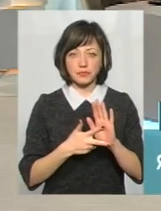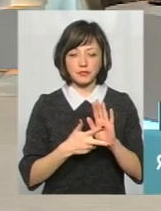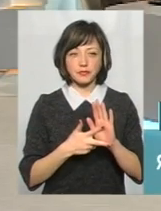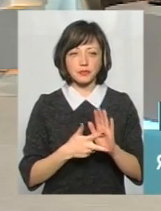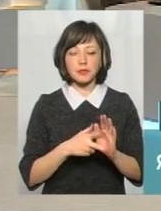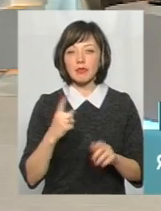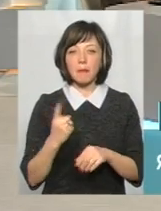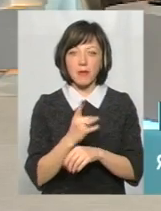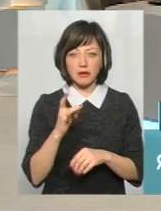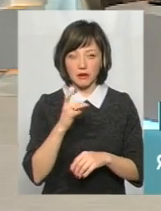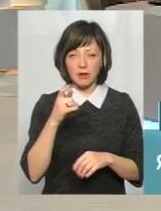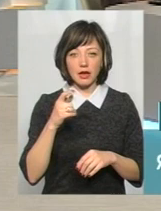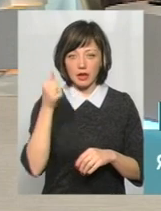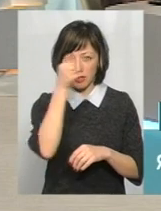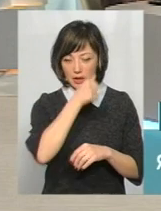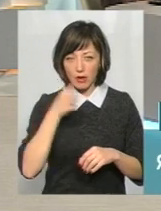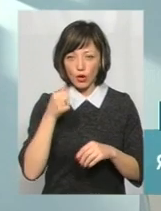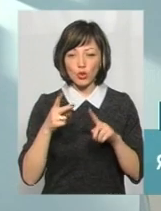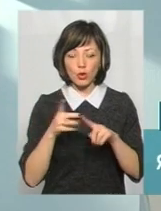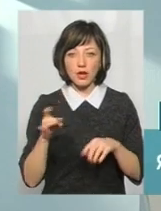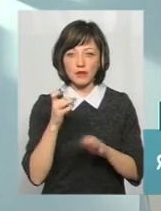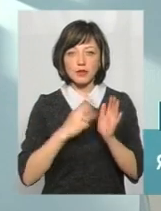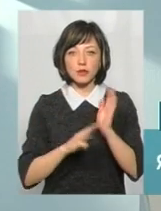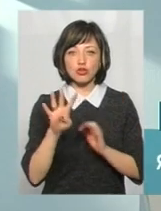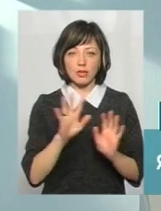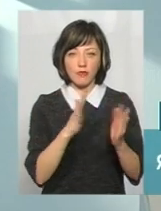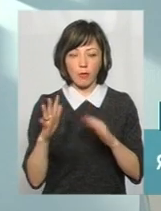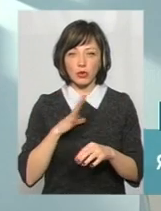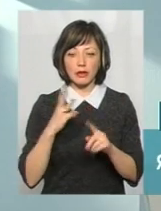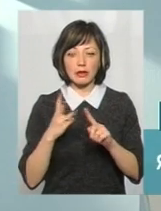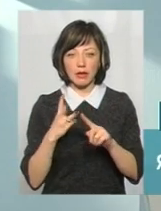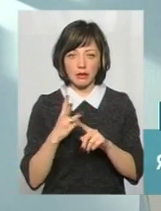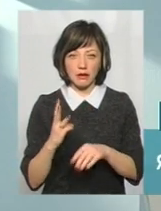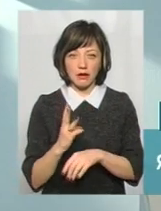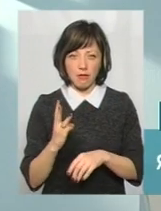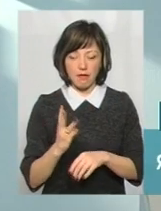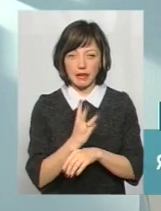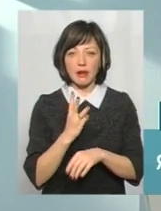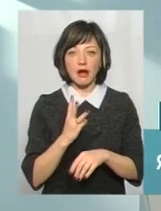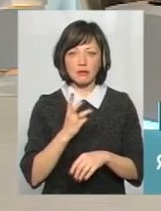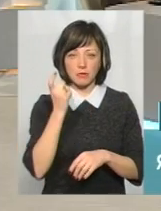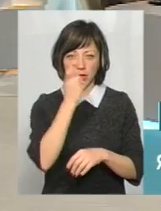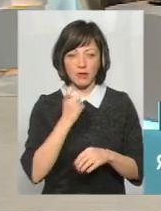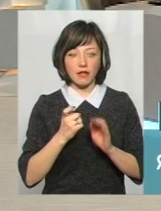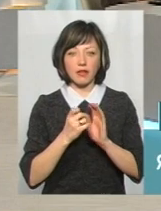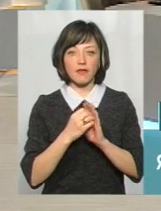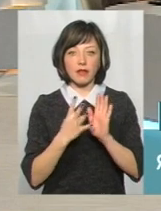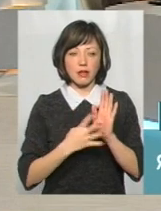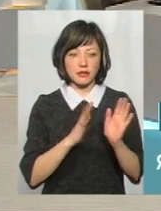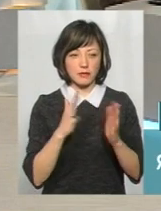саме така кількість водіїв. А в друге – 84 випадка. В третє – 19 випадків. Навіть такі, так?